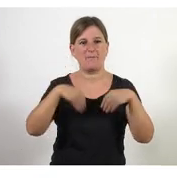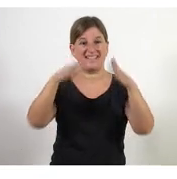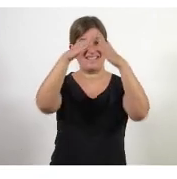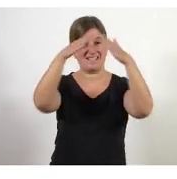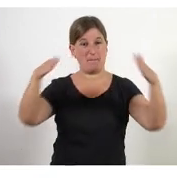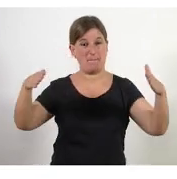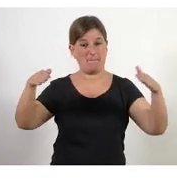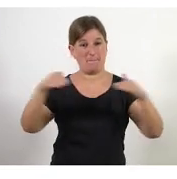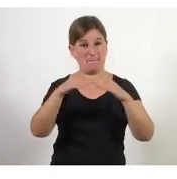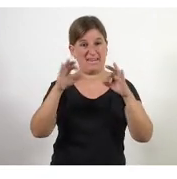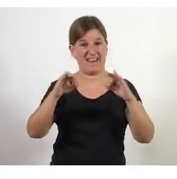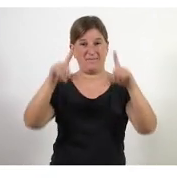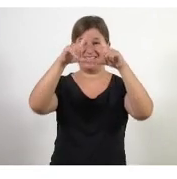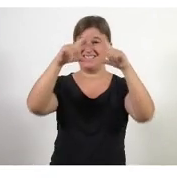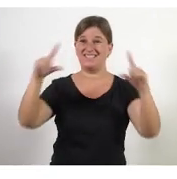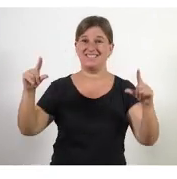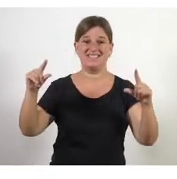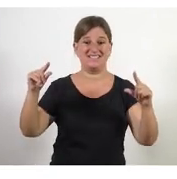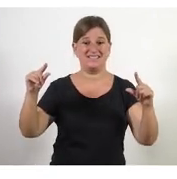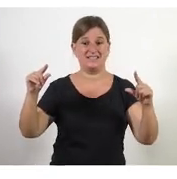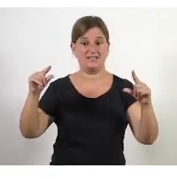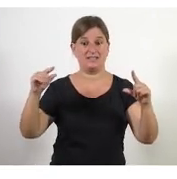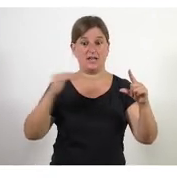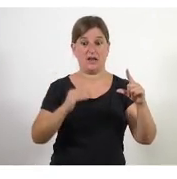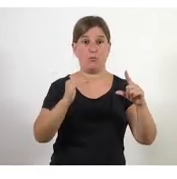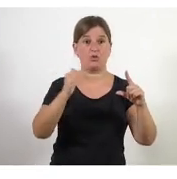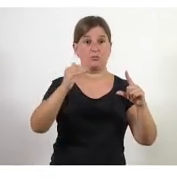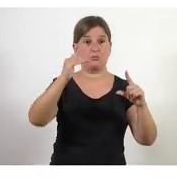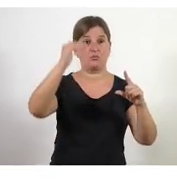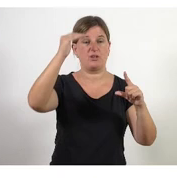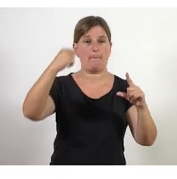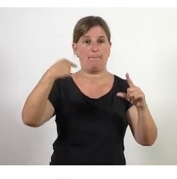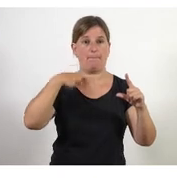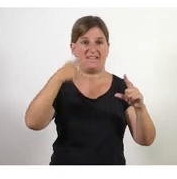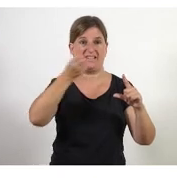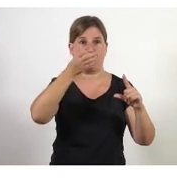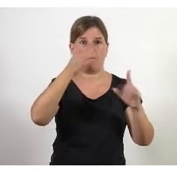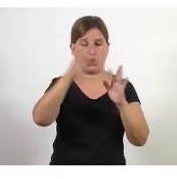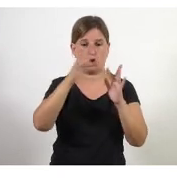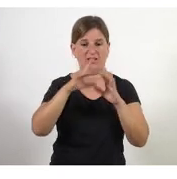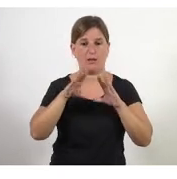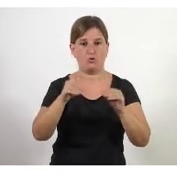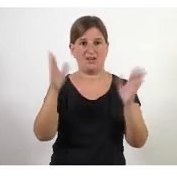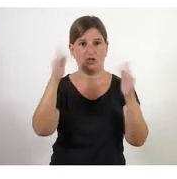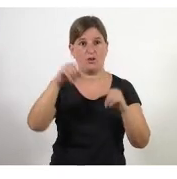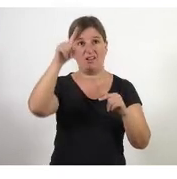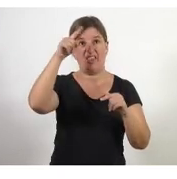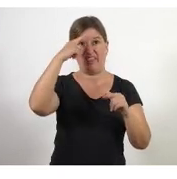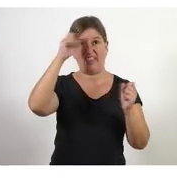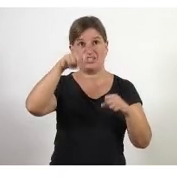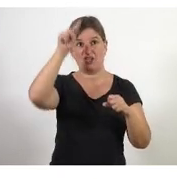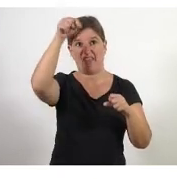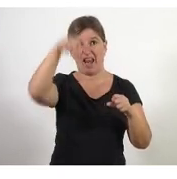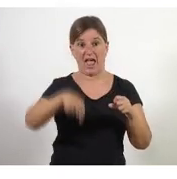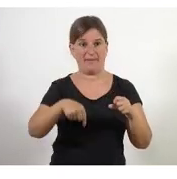on la informació cada vegada a mesura que va pujant la piràmide es va perdent o diluint i les decisions des de dalt cap a baix doncs